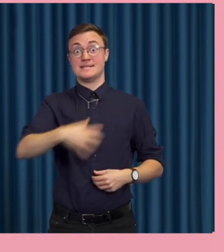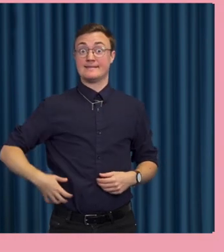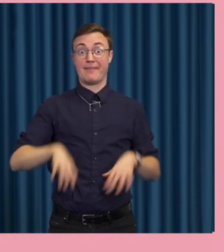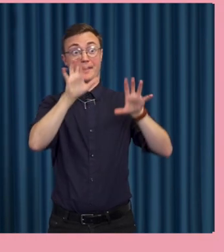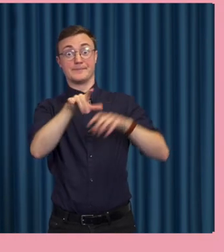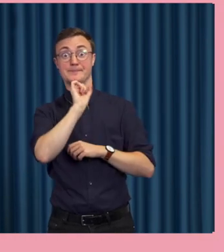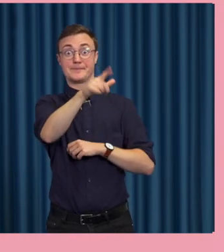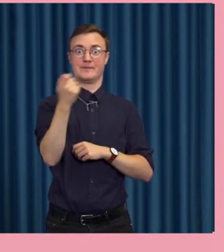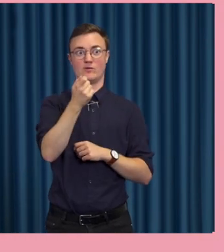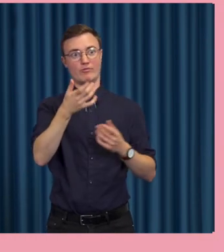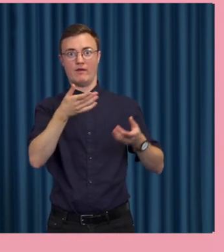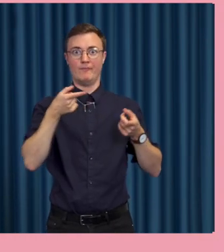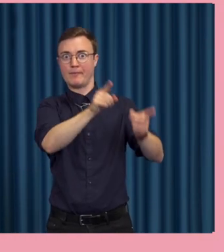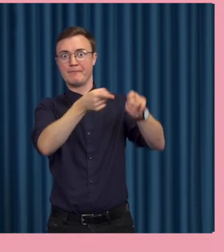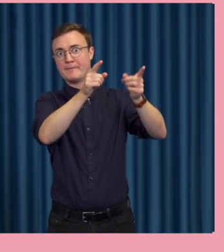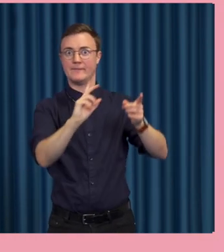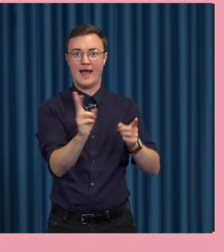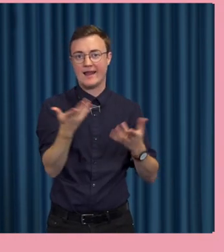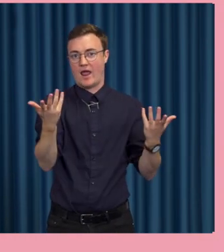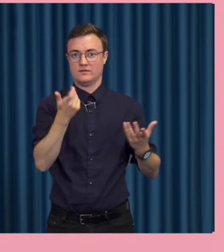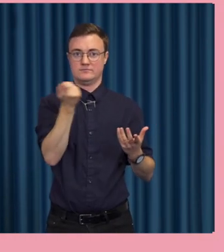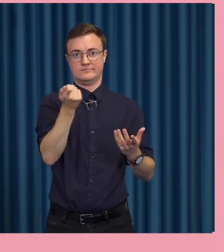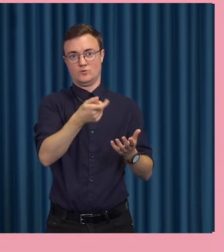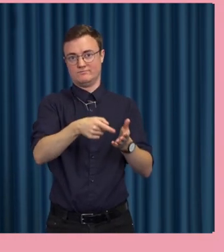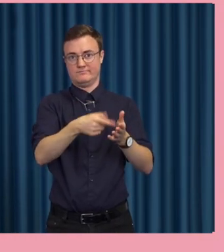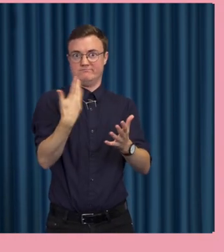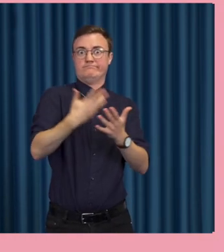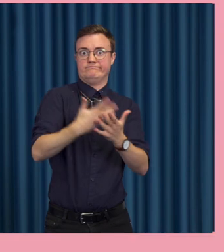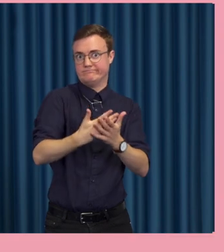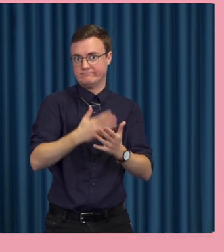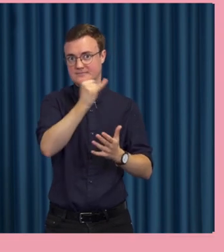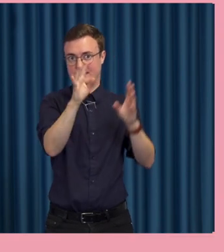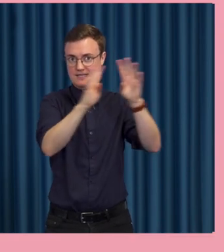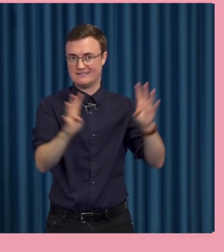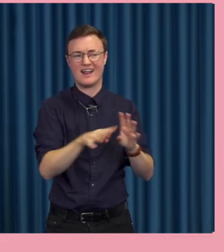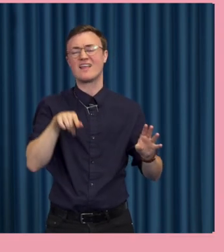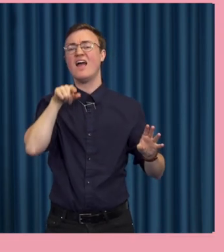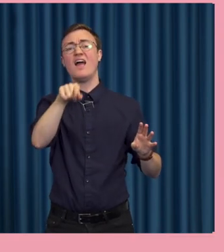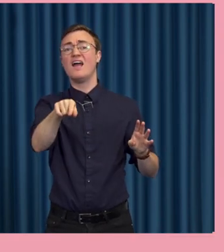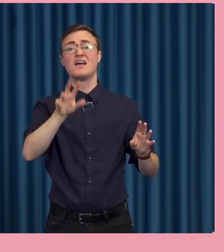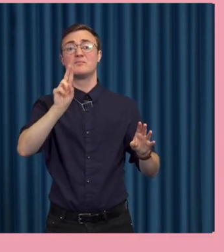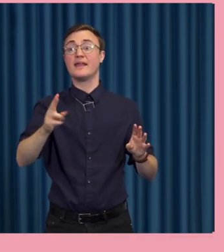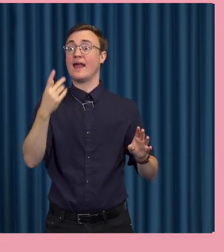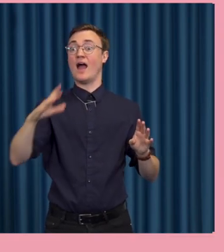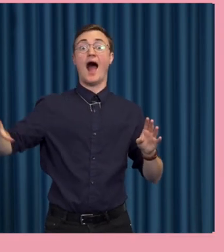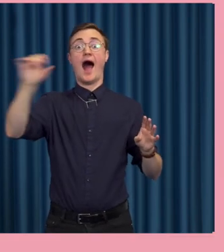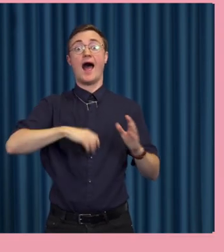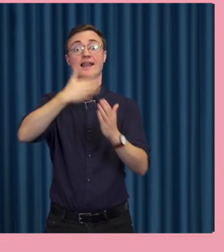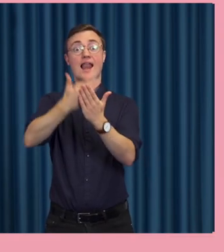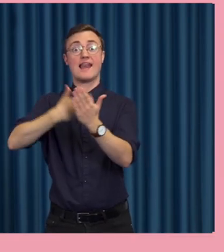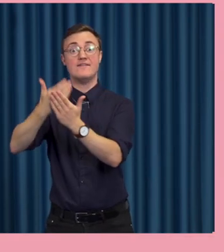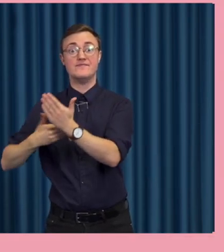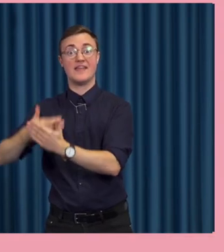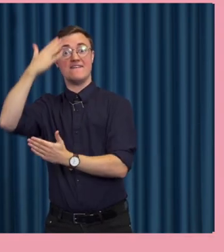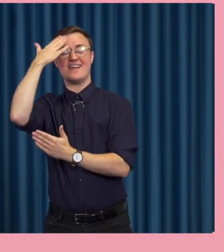liksom hetsande eller liksom militant. Då är det liksom inte så att det spelas ut i varje land